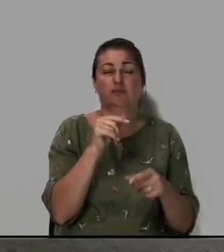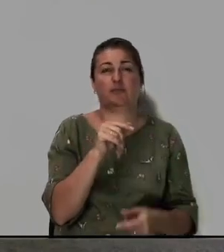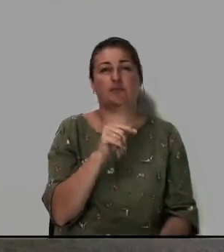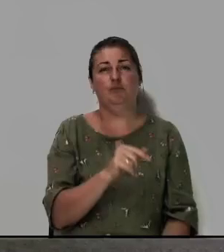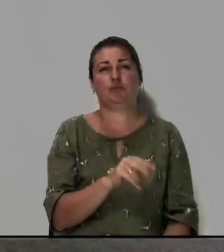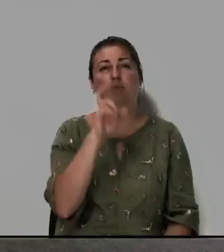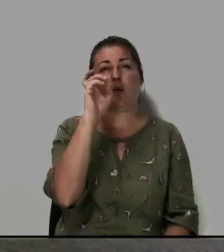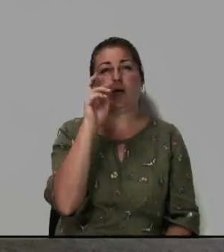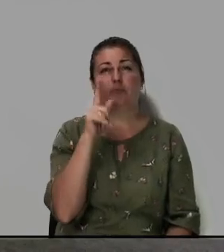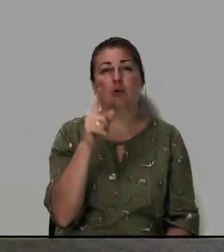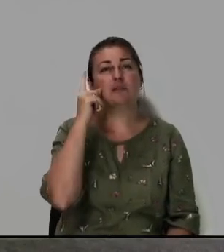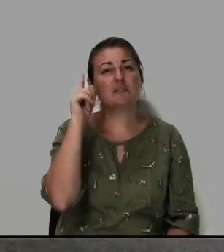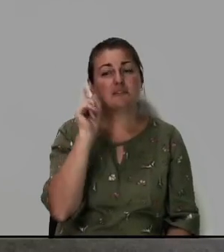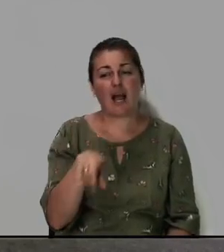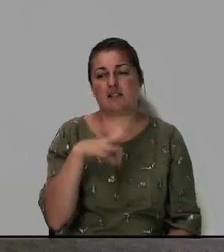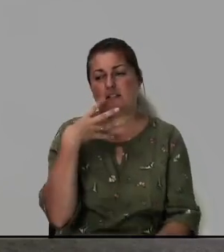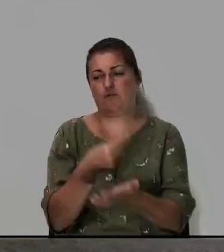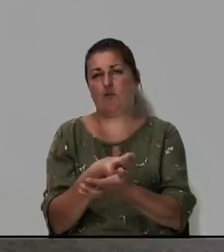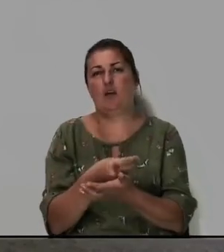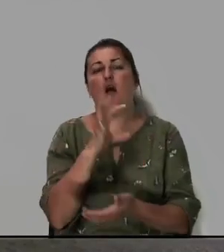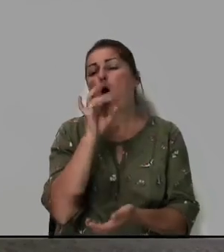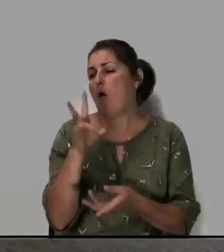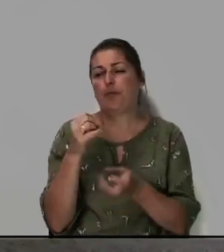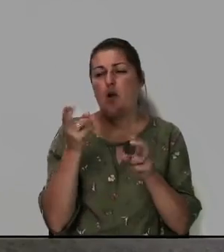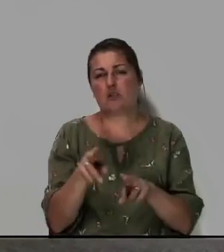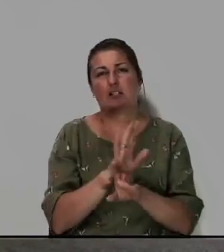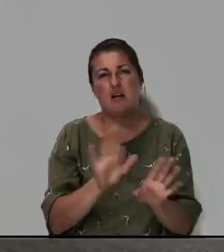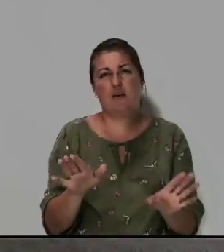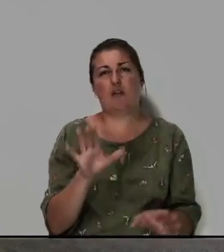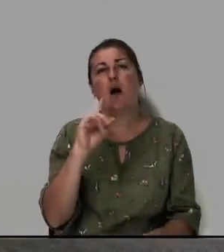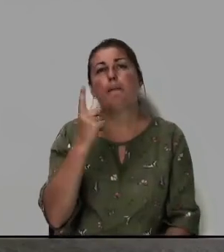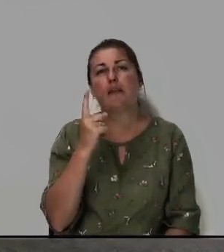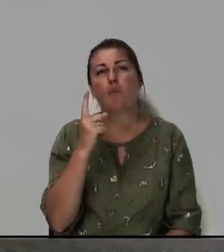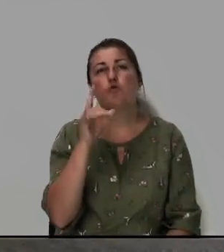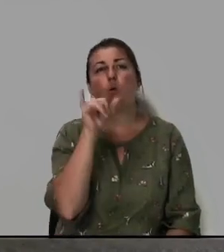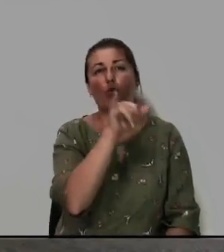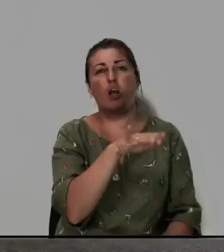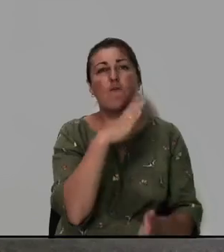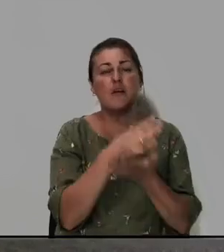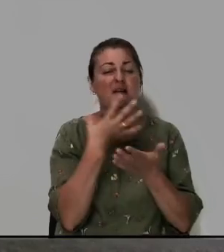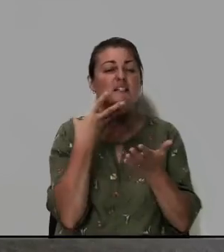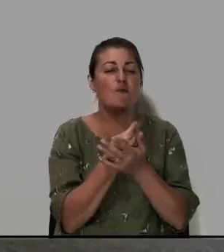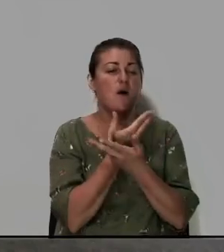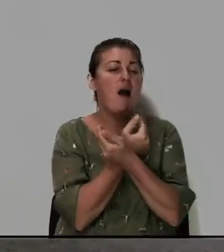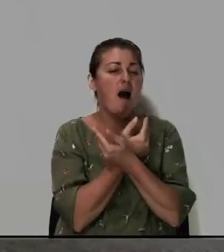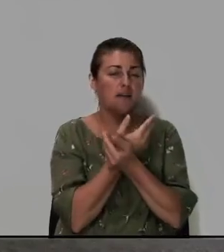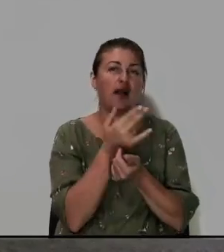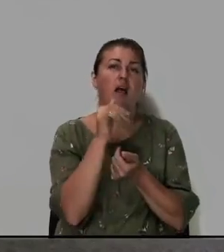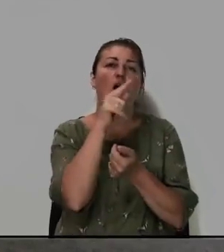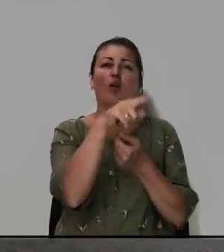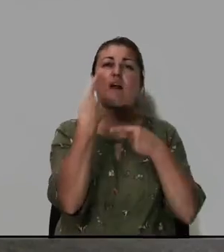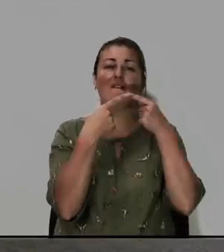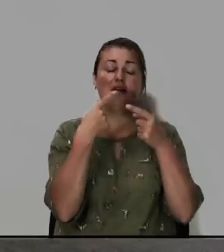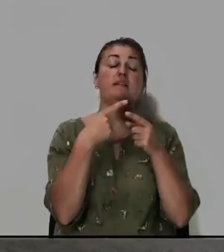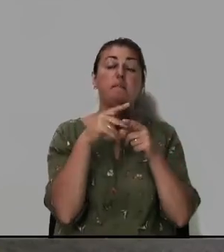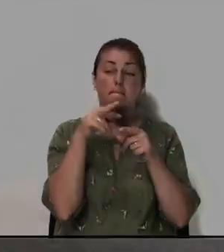Бог знает своих и Он не оставит потому что у Него есть свои ангелы и Он говорит